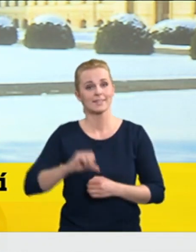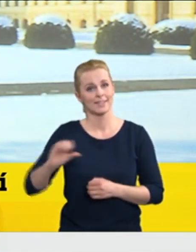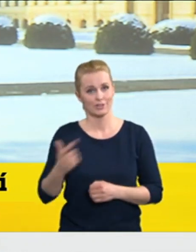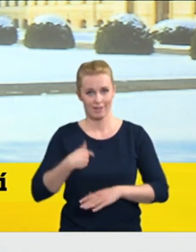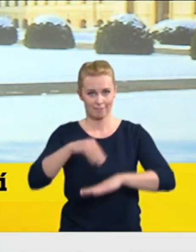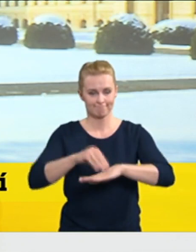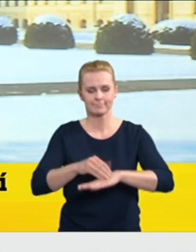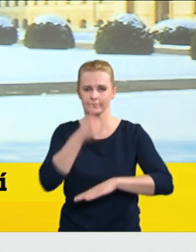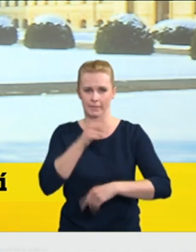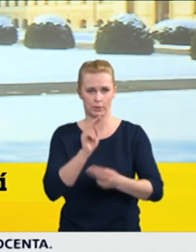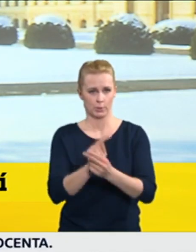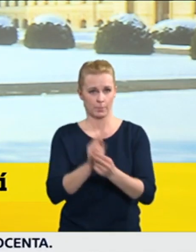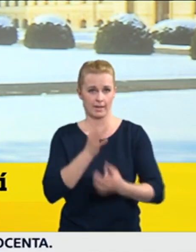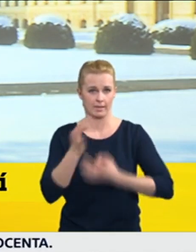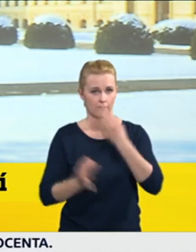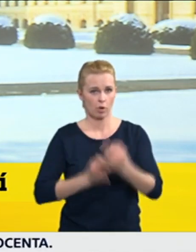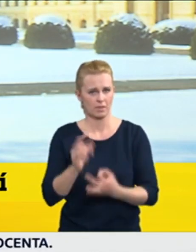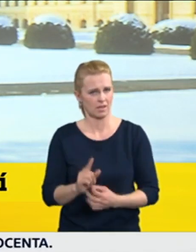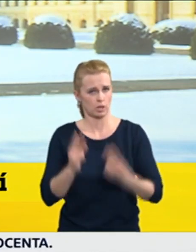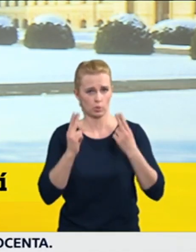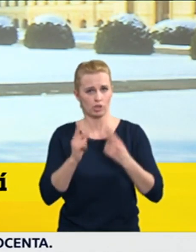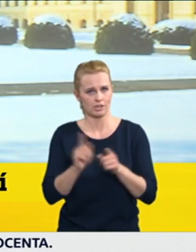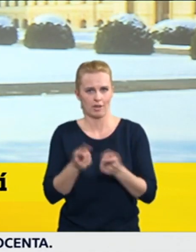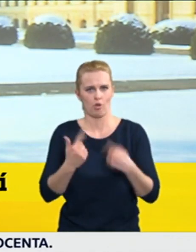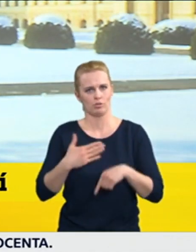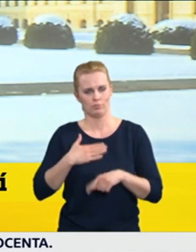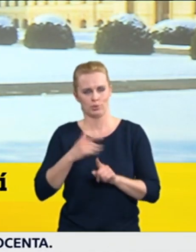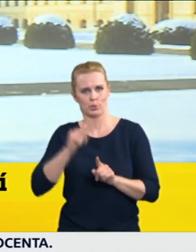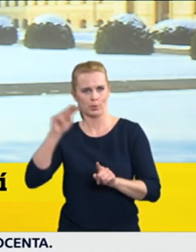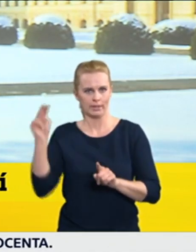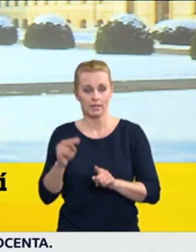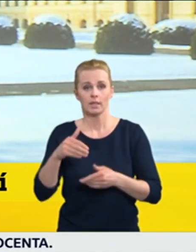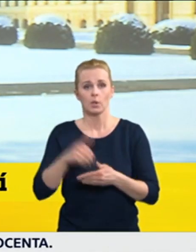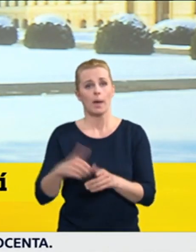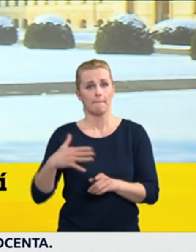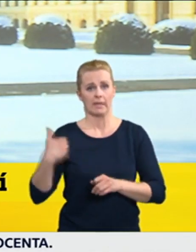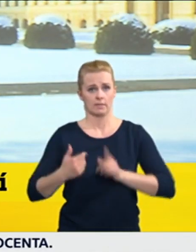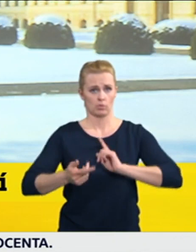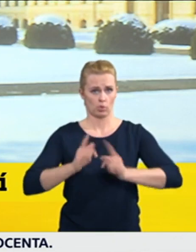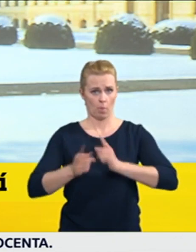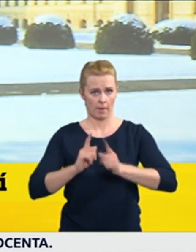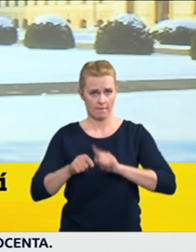je důležitá i z mého druhého dvorku, a to je ministerstva dopravy a to je pro autoškoly,